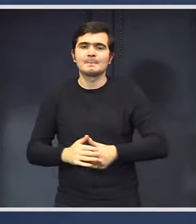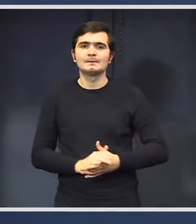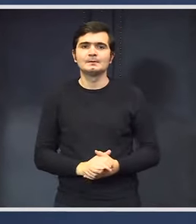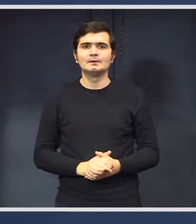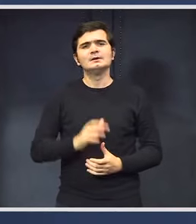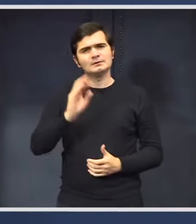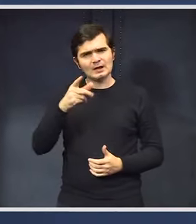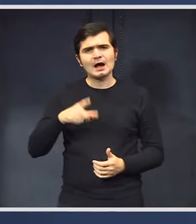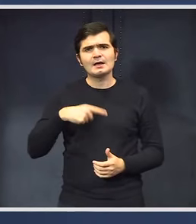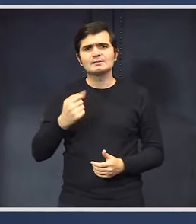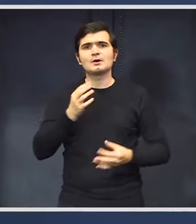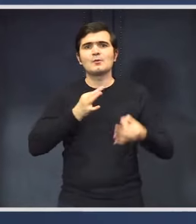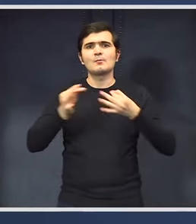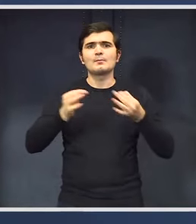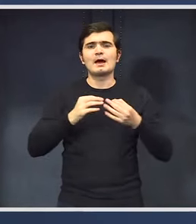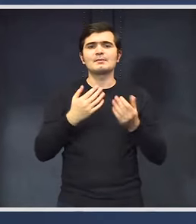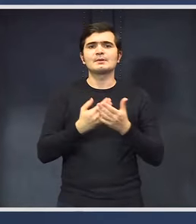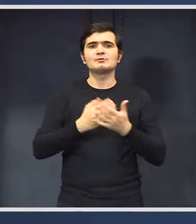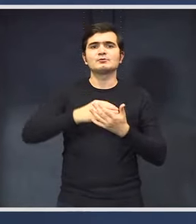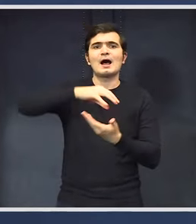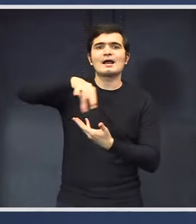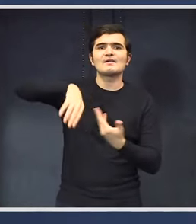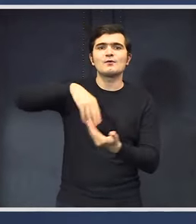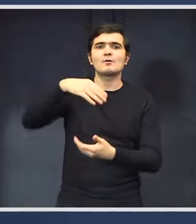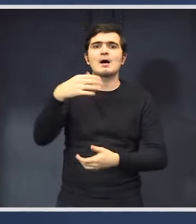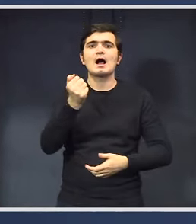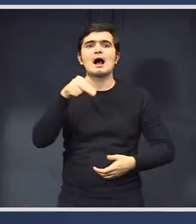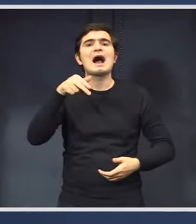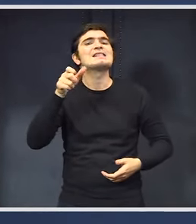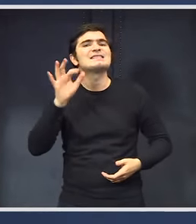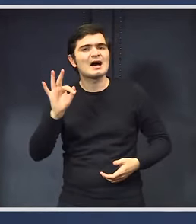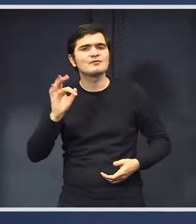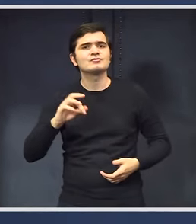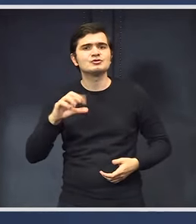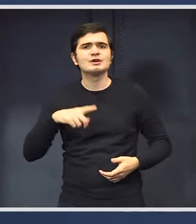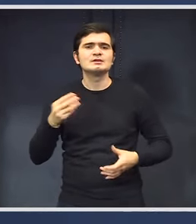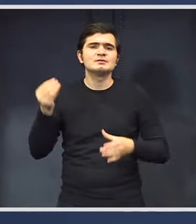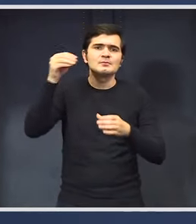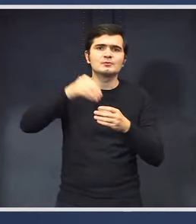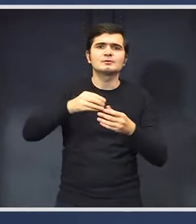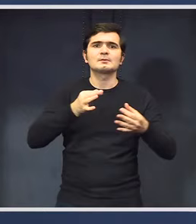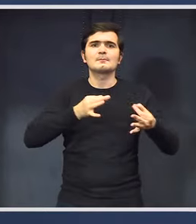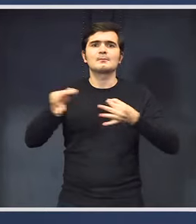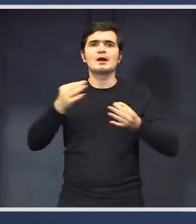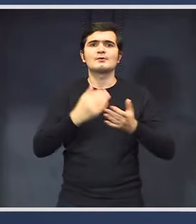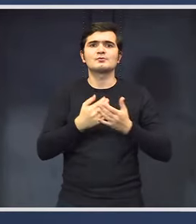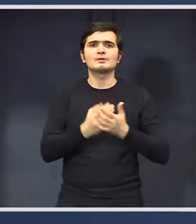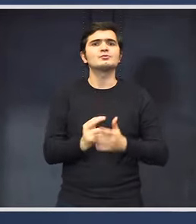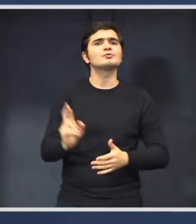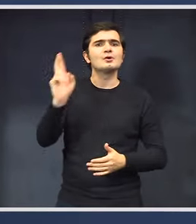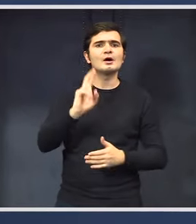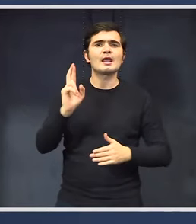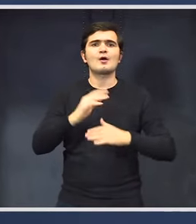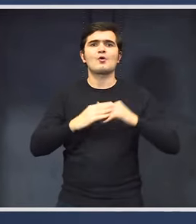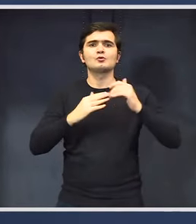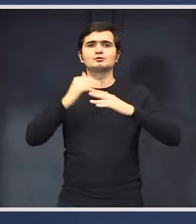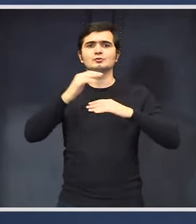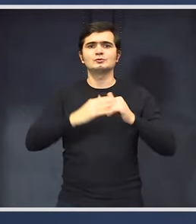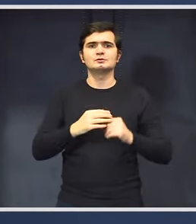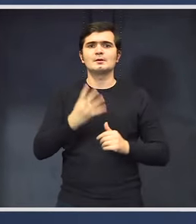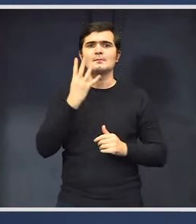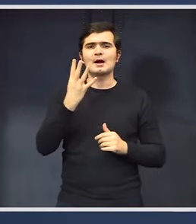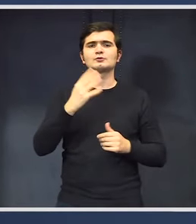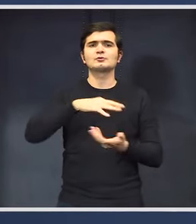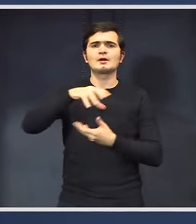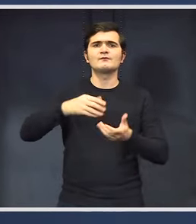reforma ANAF este una dintre reforme intruse în planul Național de Reconstruție și Reziliență. Sunt patru reforme reforma